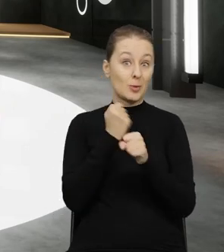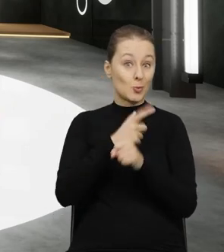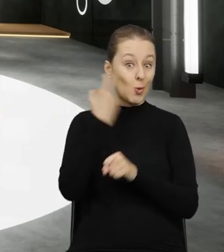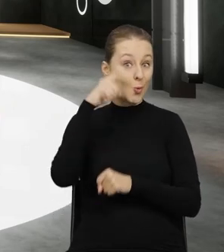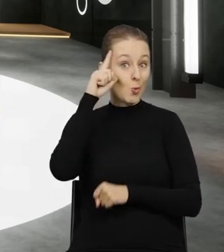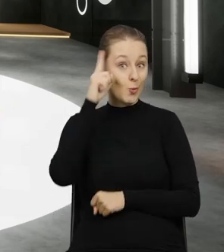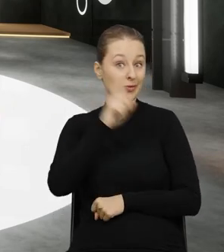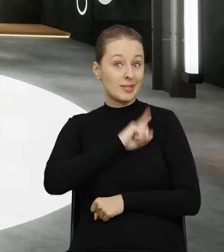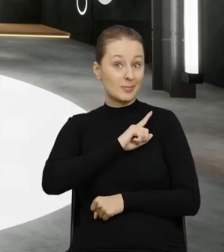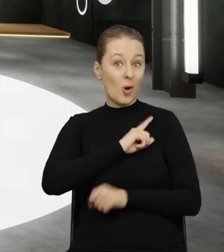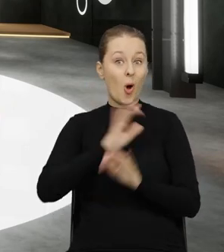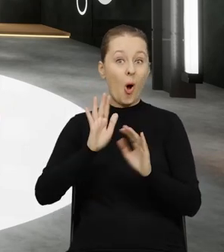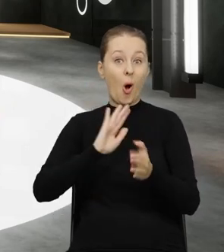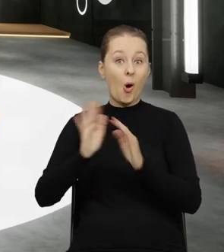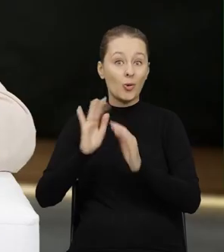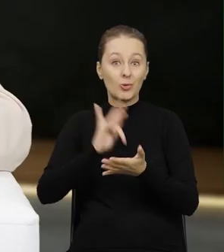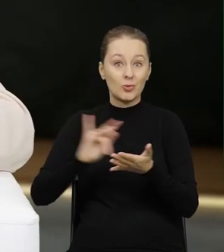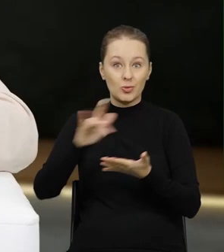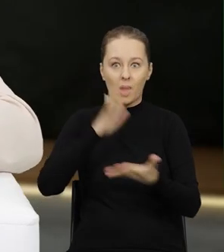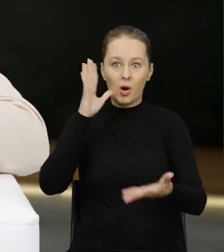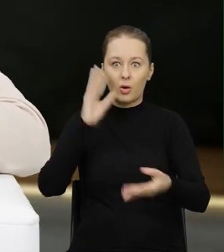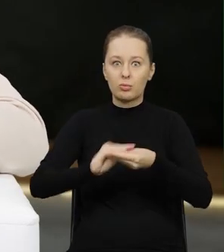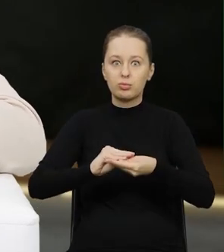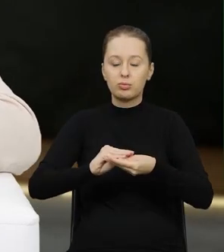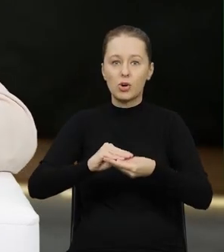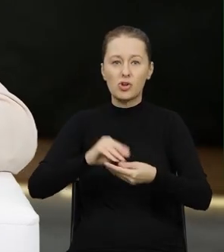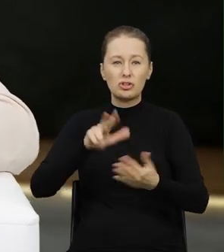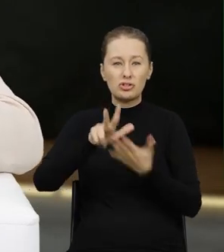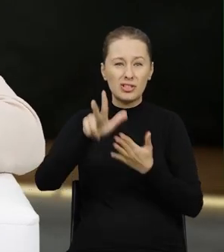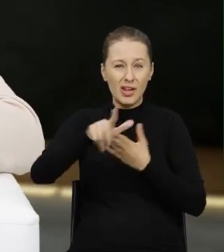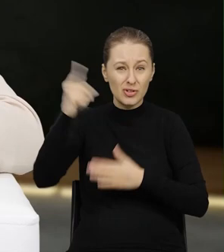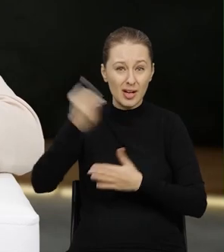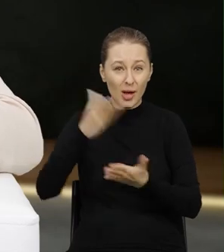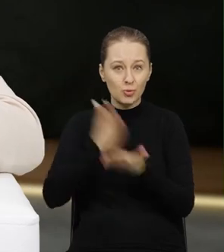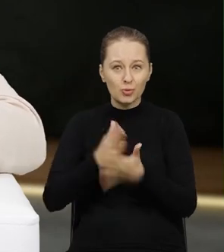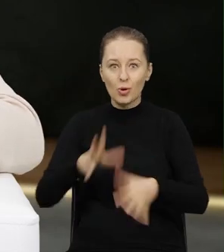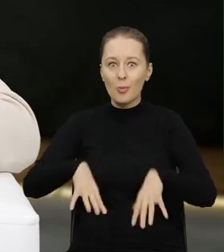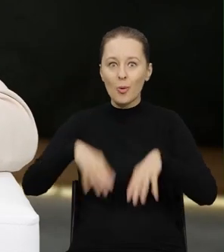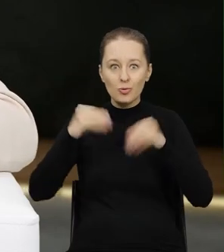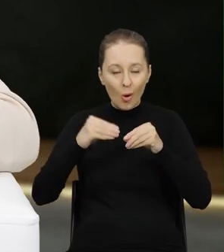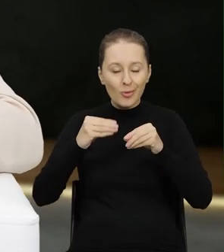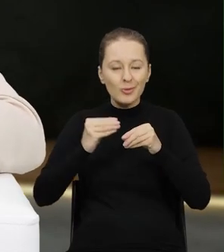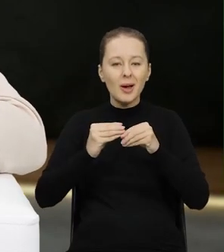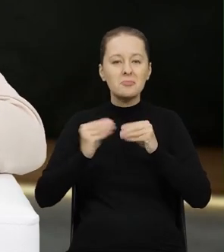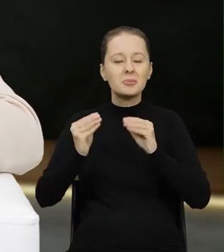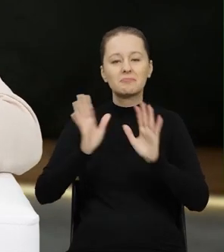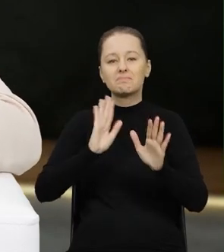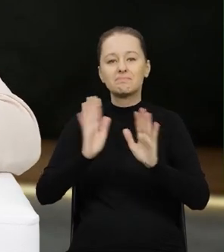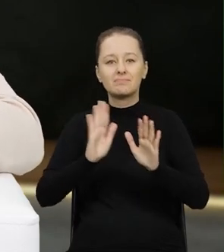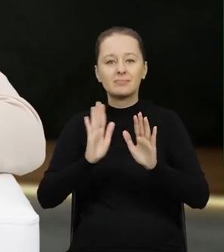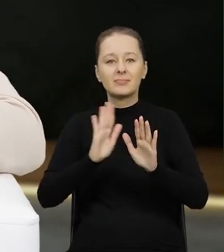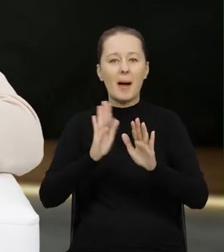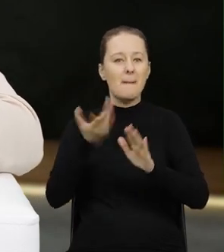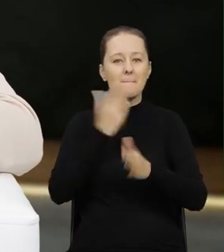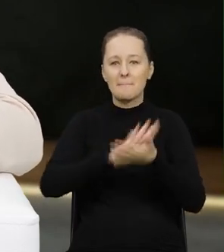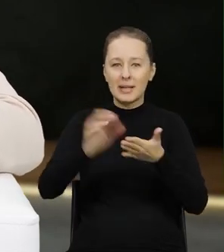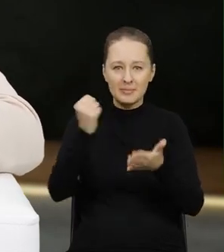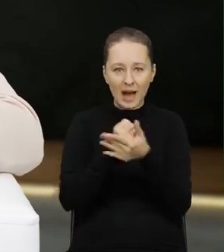pracuję w Głównym Inspektoracie Ochrony Środowiska od 13 lat i zajmowałam się od samego początku nielegalnym przemieszczaniem odpadów. Także tutaj